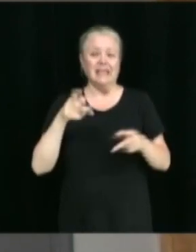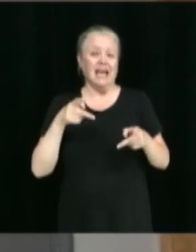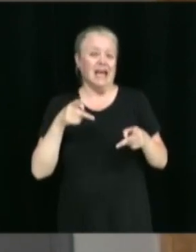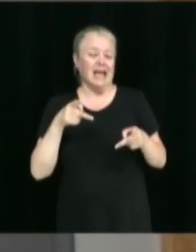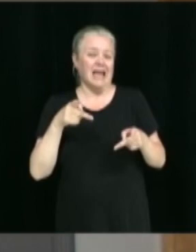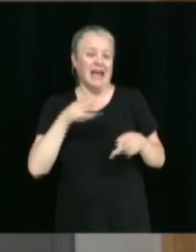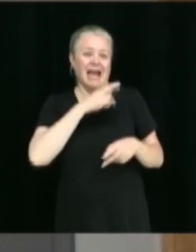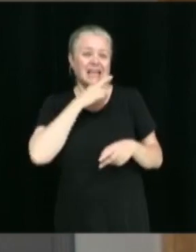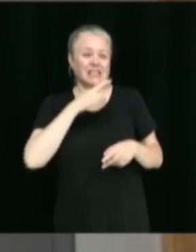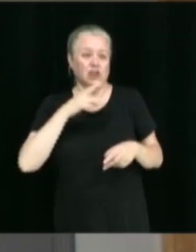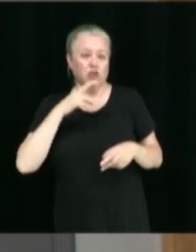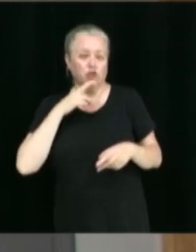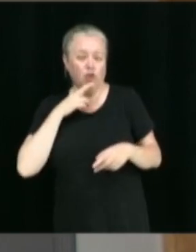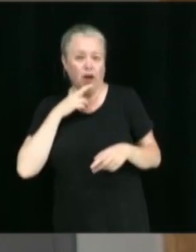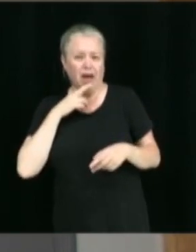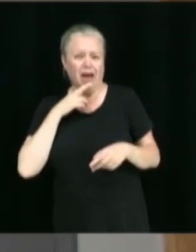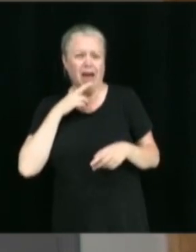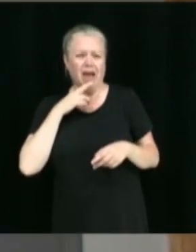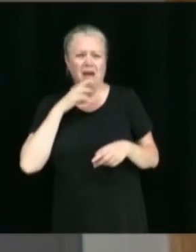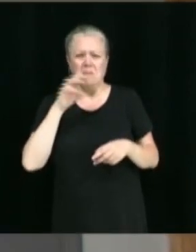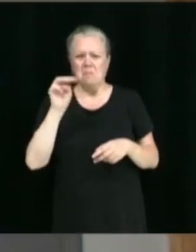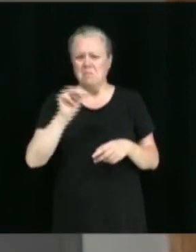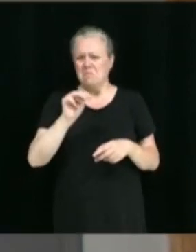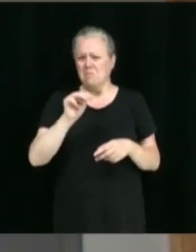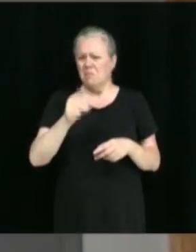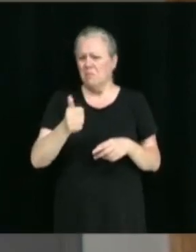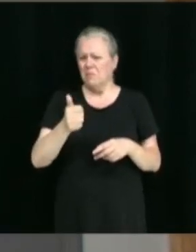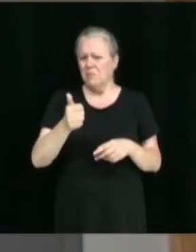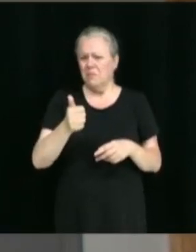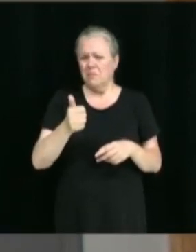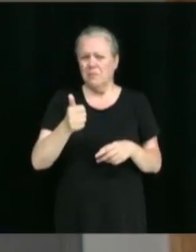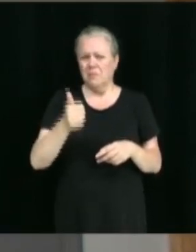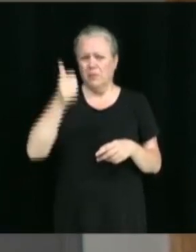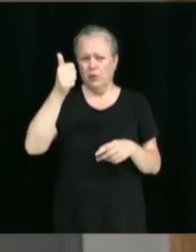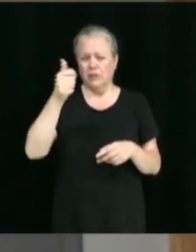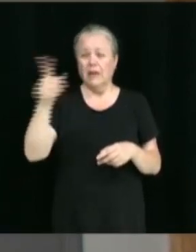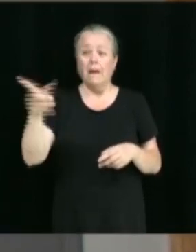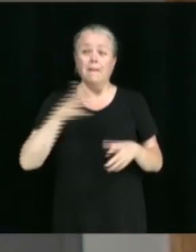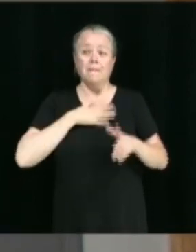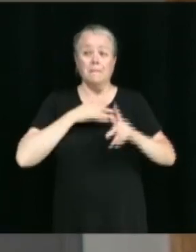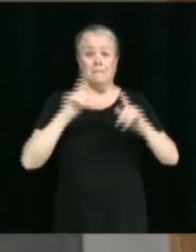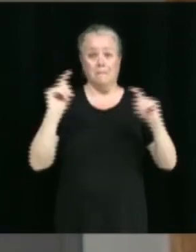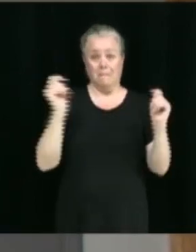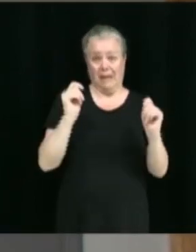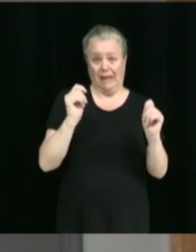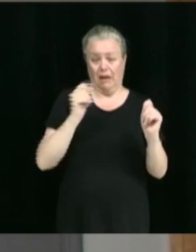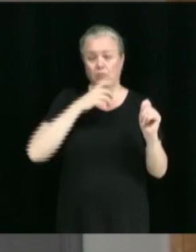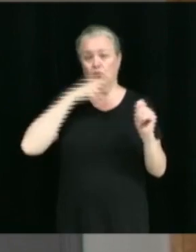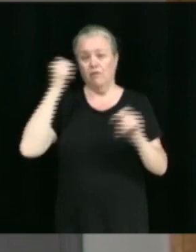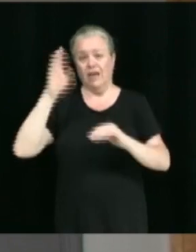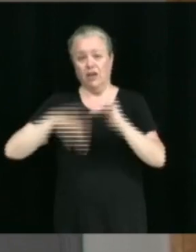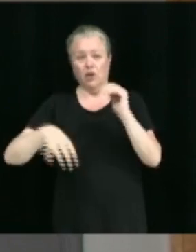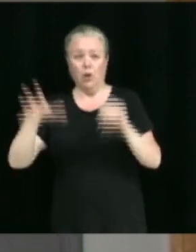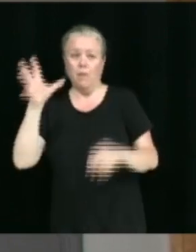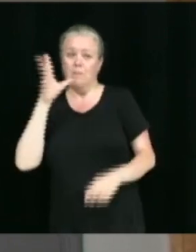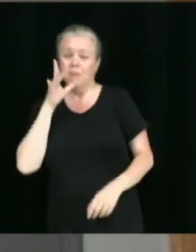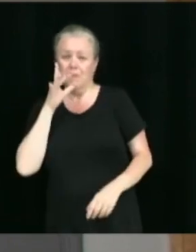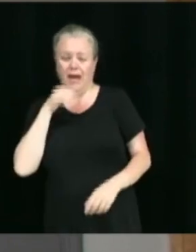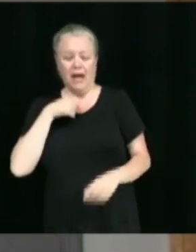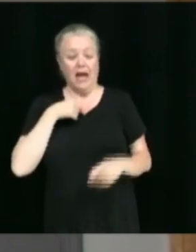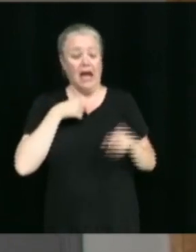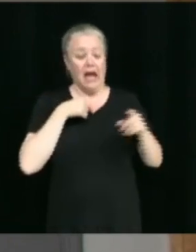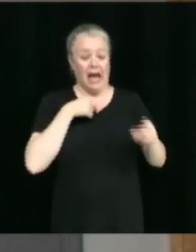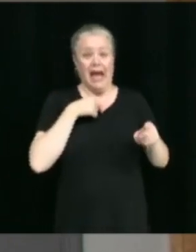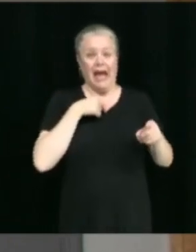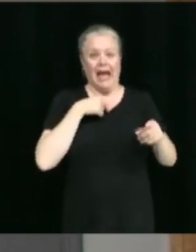ma tante, qui est un an plus âgée que ma mère, s'est accroché le pied entre le trottoir de la municipalité, de la